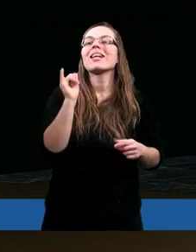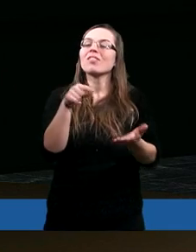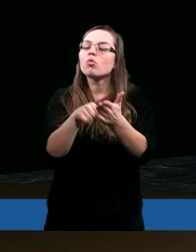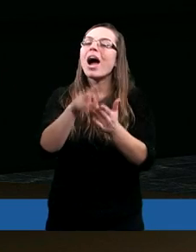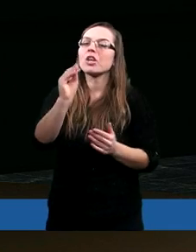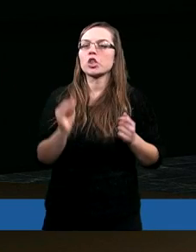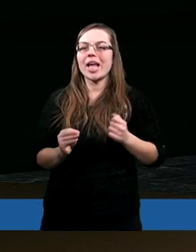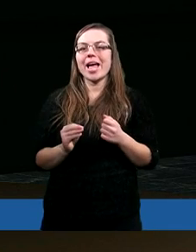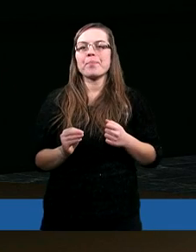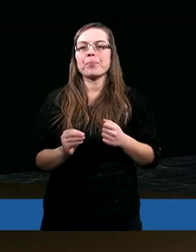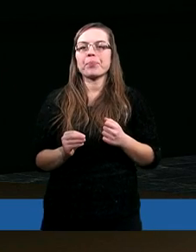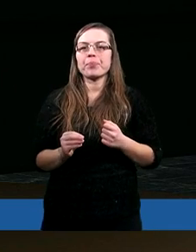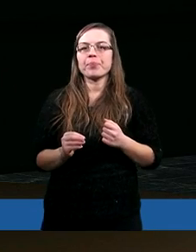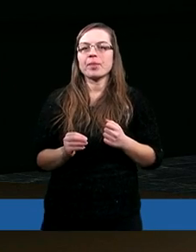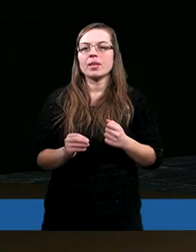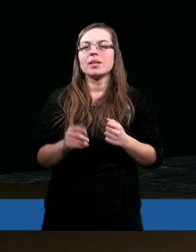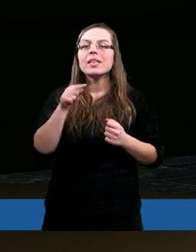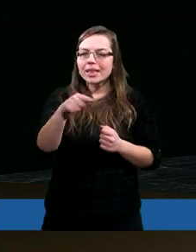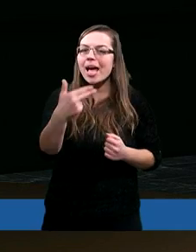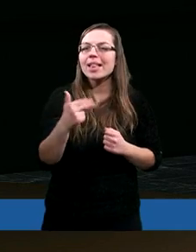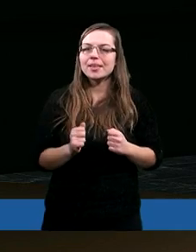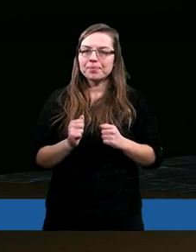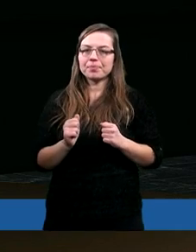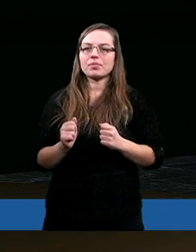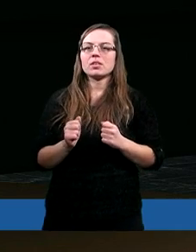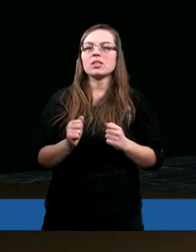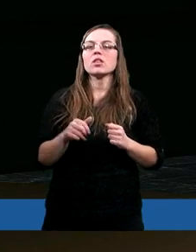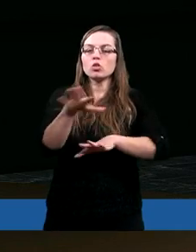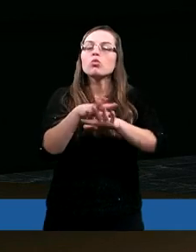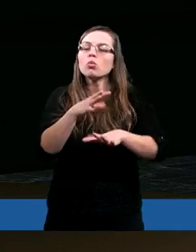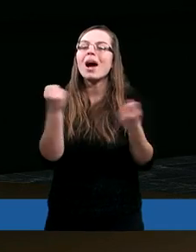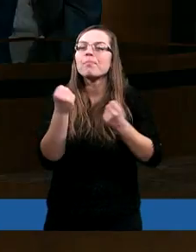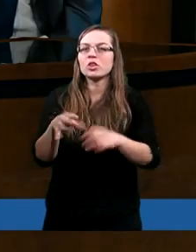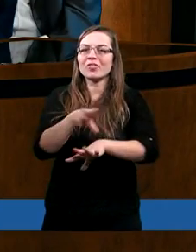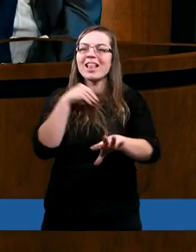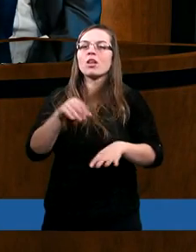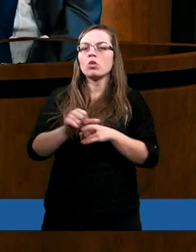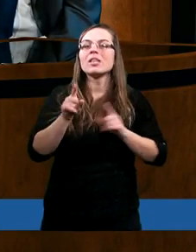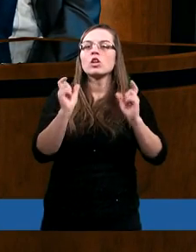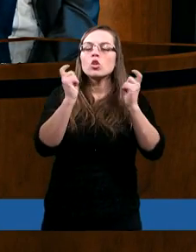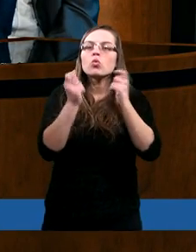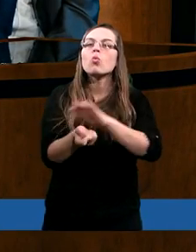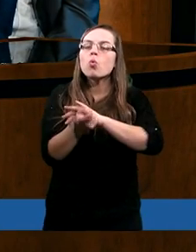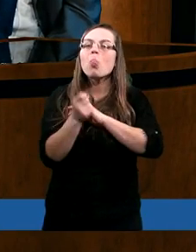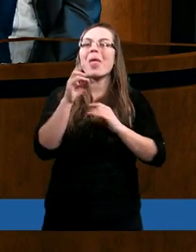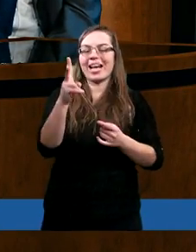cel Ducha Świętego. jest właśnie skutek.